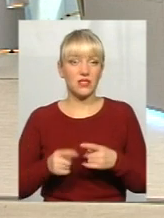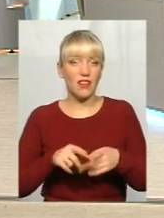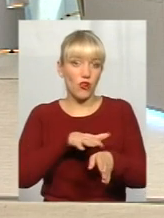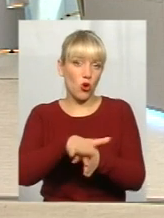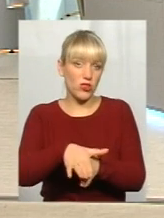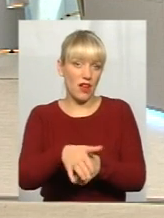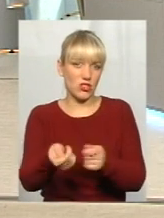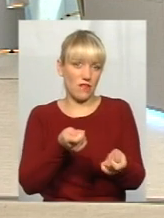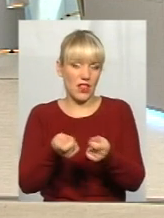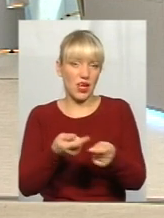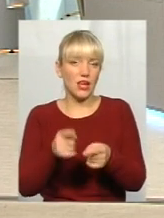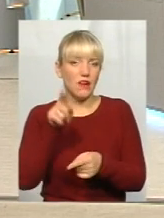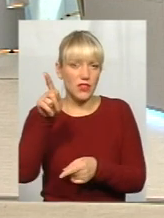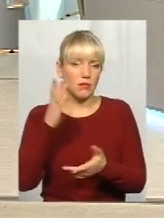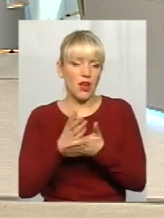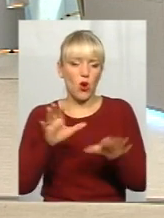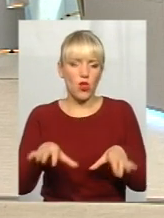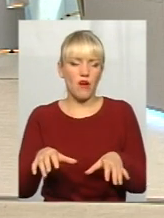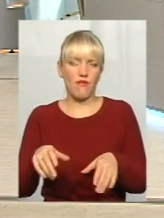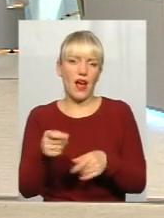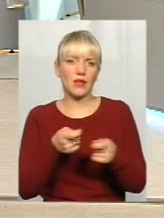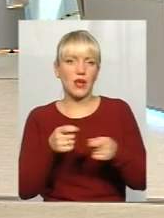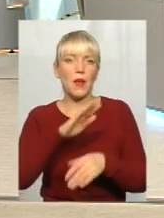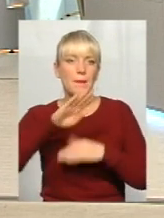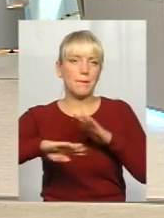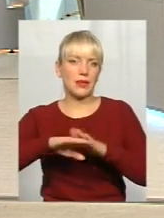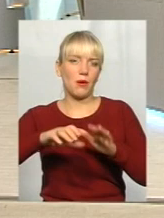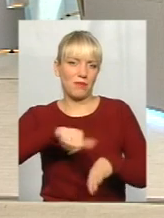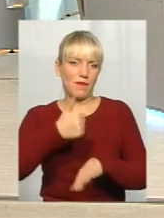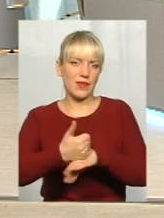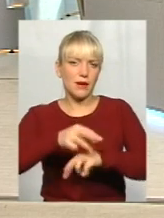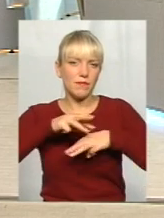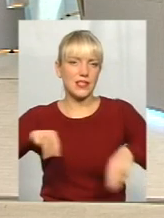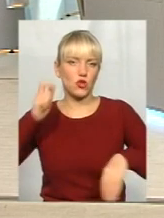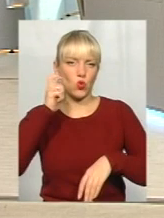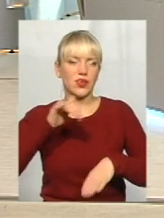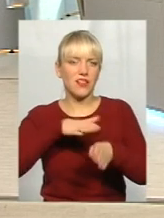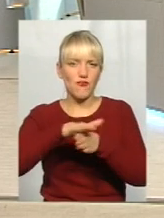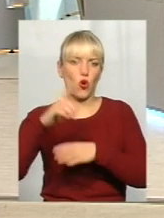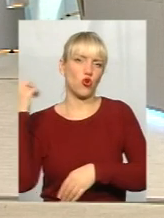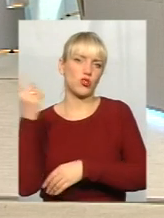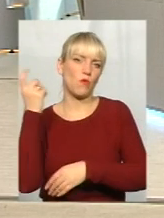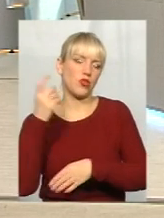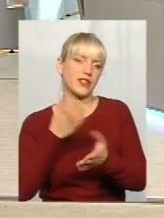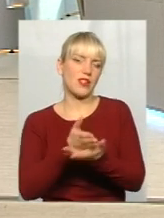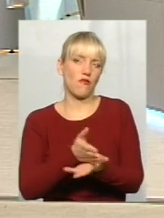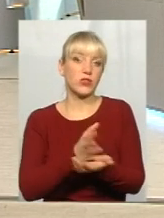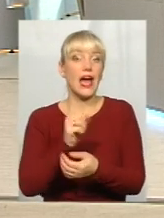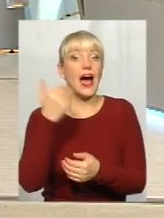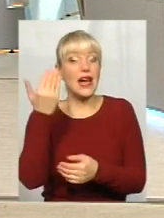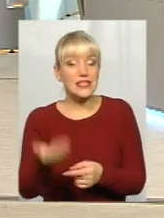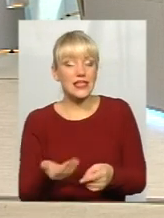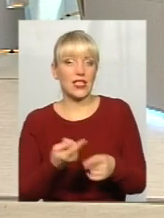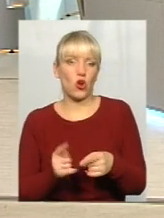влади. Він має, голова адміністрації, бути під прем'єром-міністром України. І виконувати господарські функції. А з них